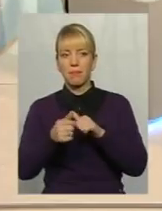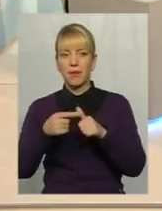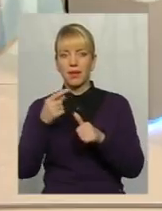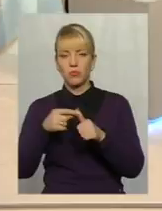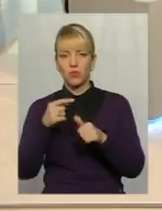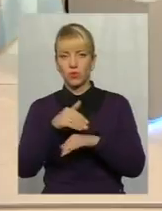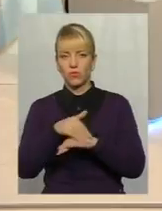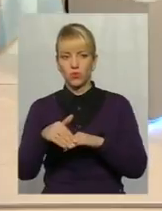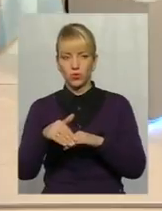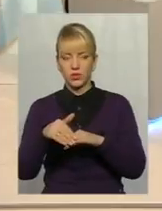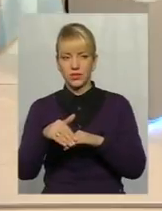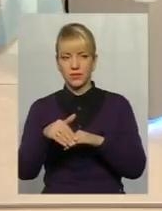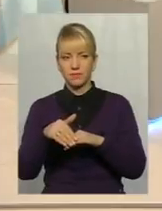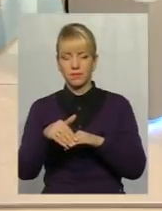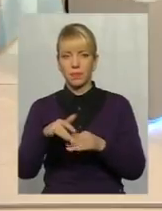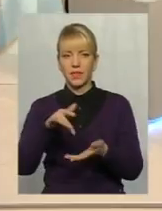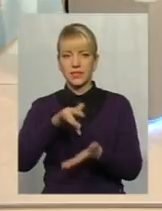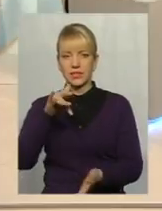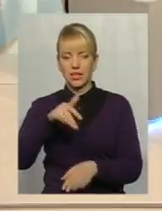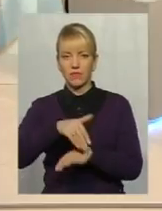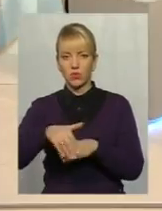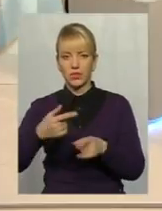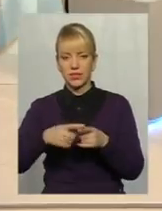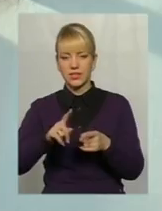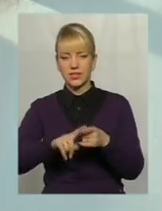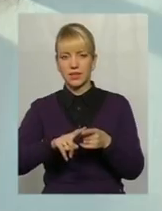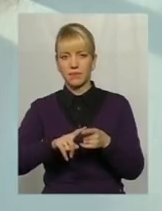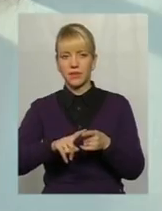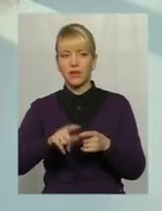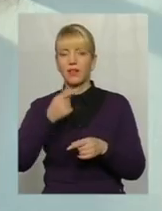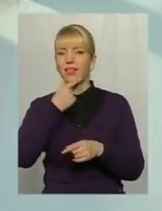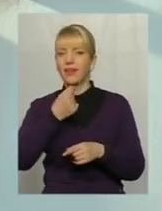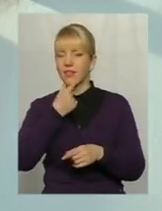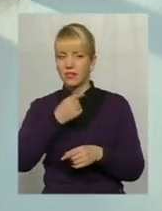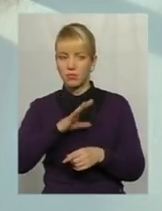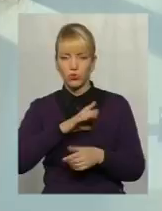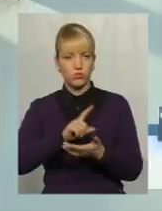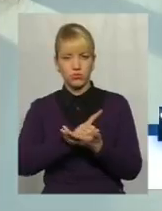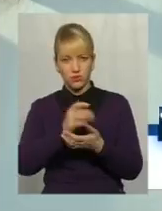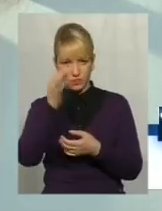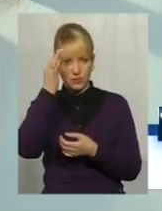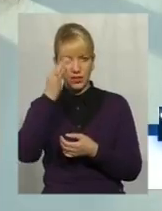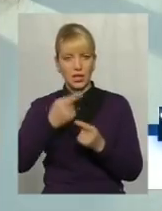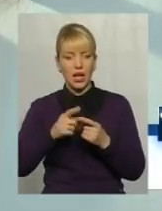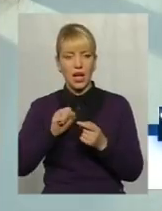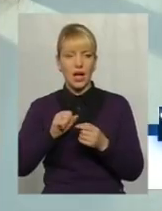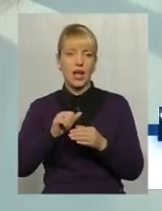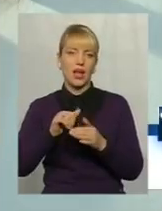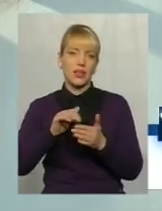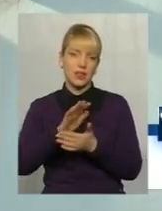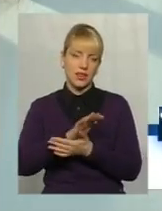по стандартній схемі. Тобто, центральна вулиця – це вулиця Леніна обов'язково, а далі – публічники,